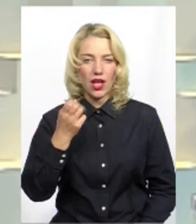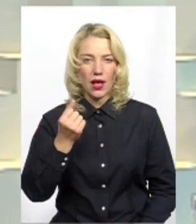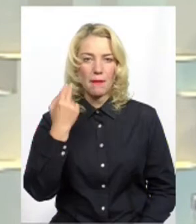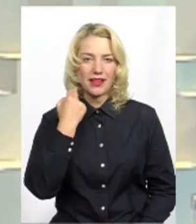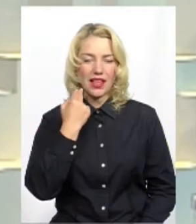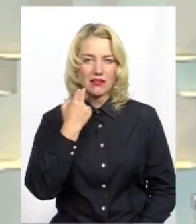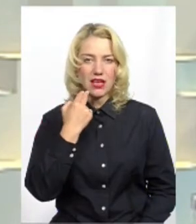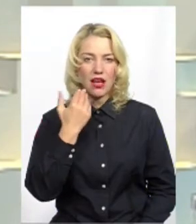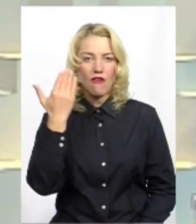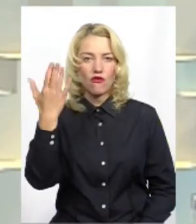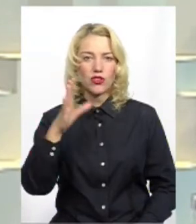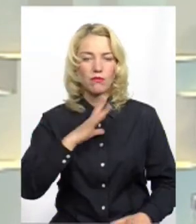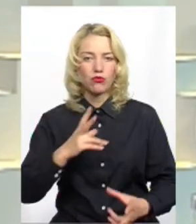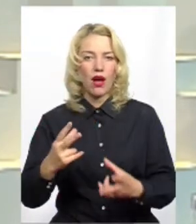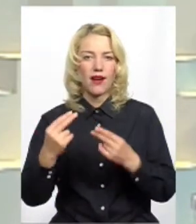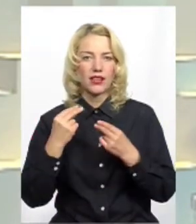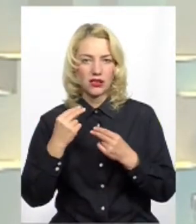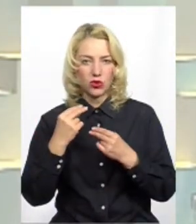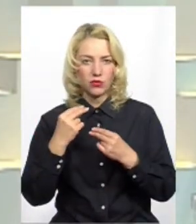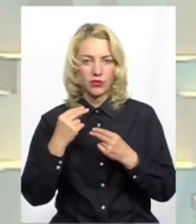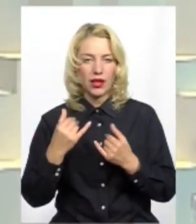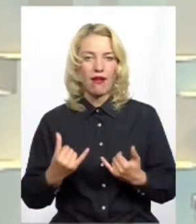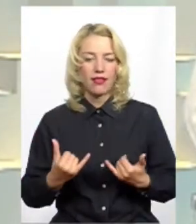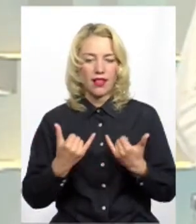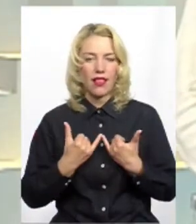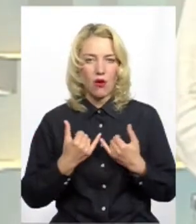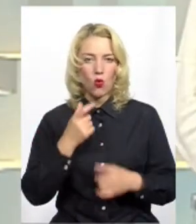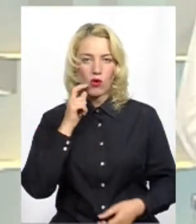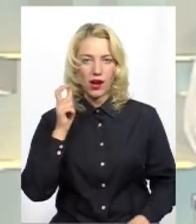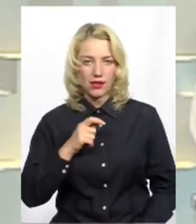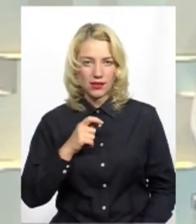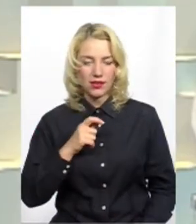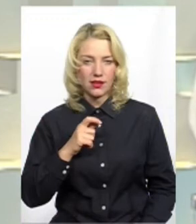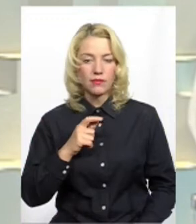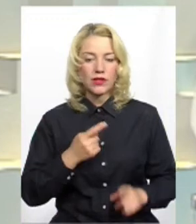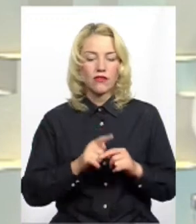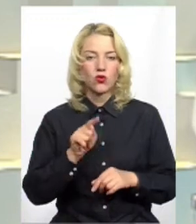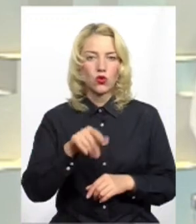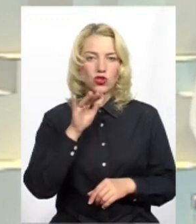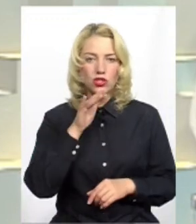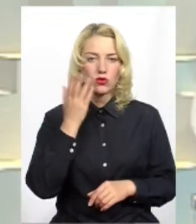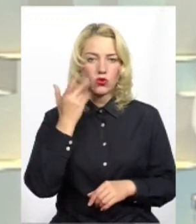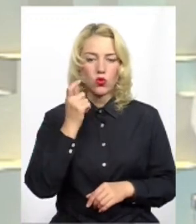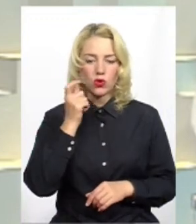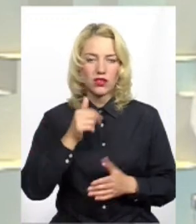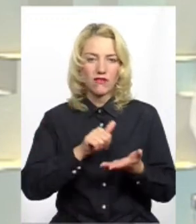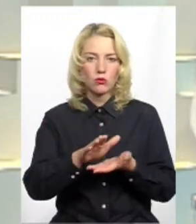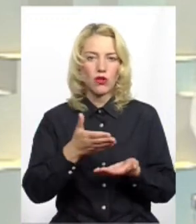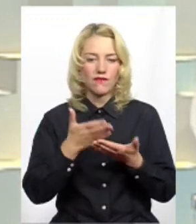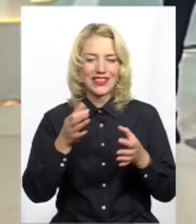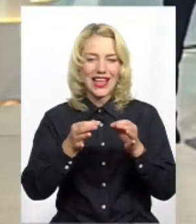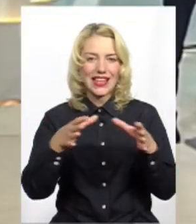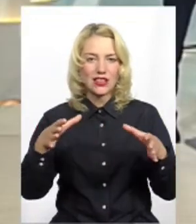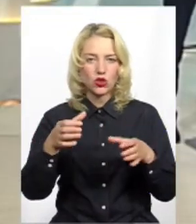Британія, вони виступали гарантом для України в той час, коли Україна відмовилась від ядерної